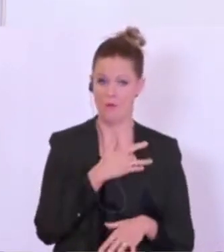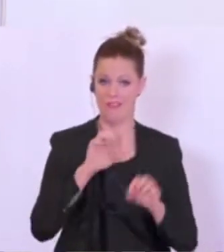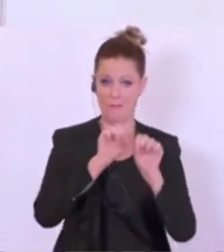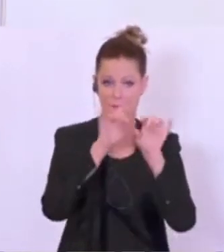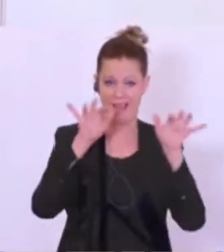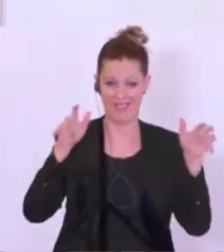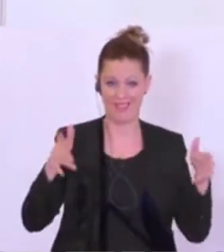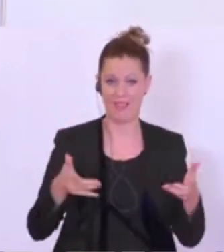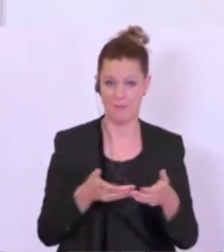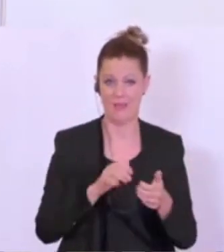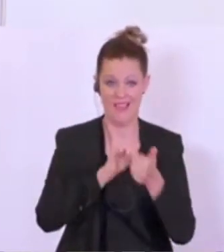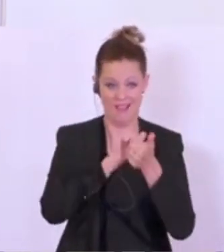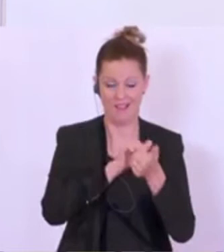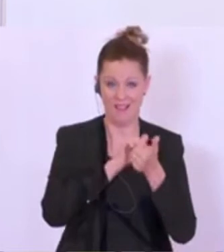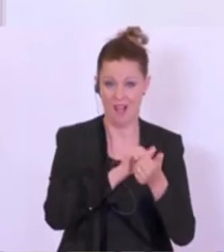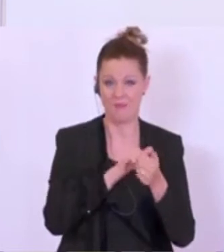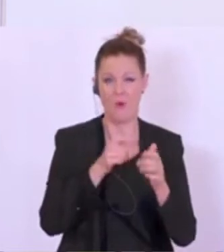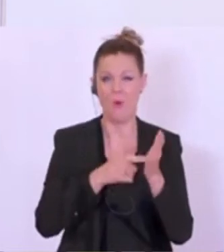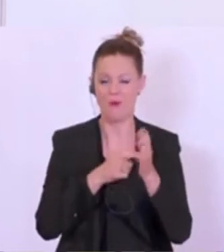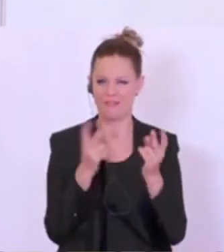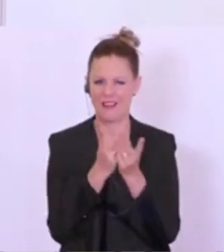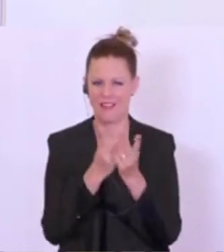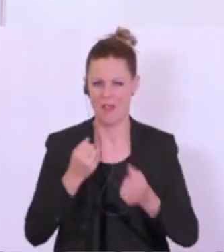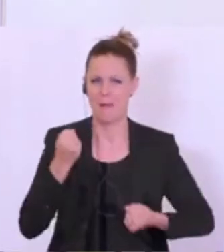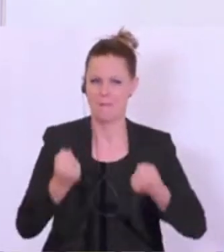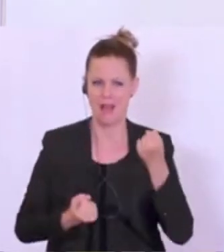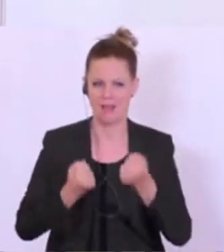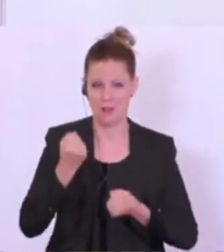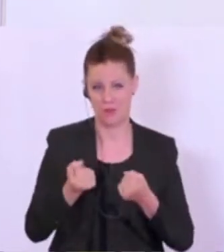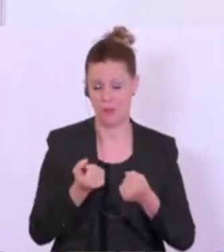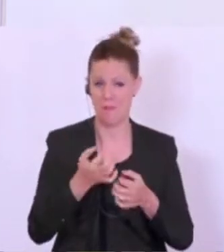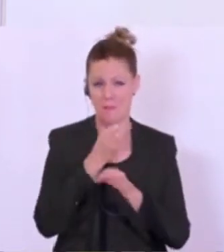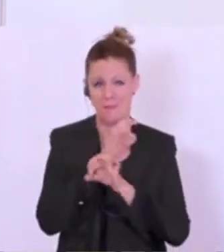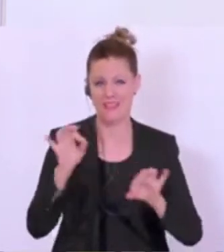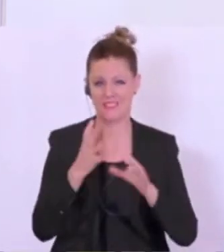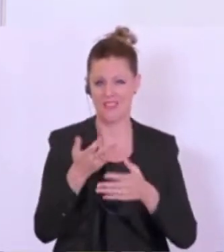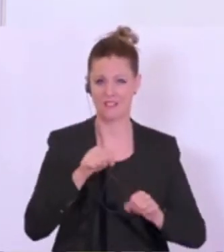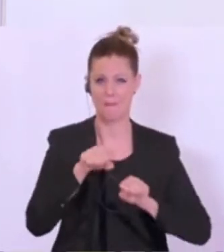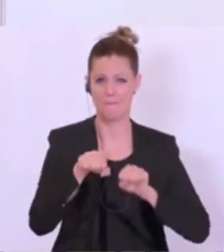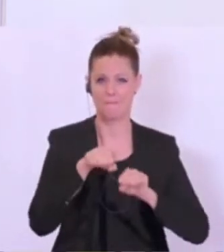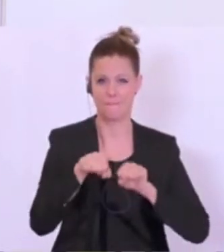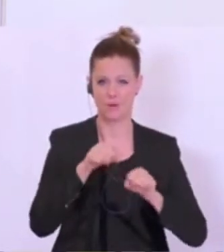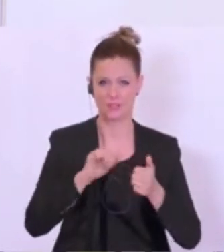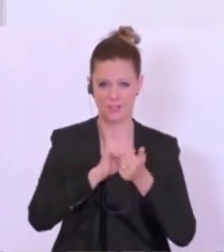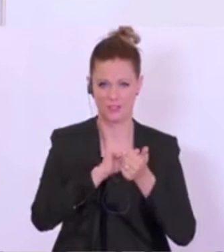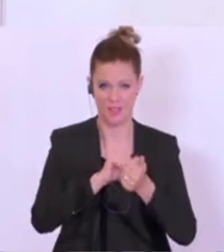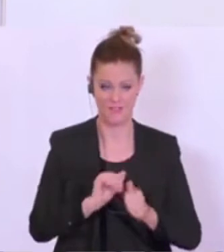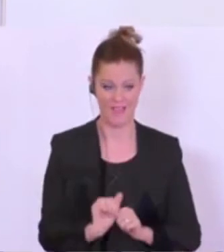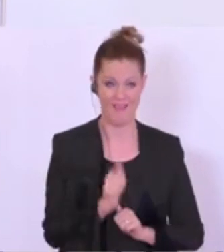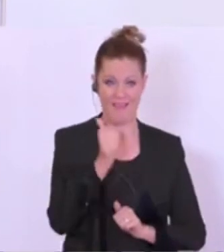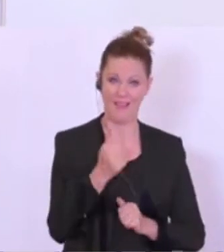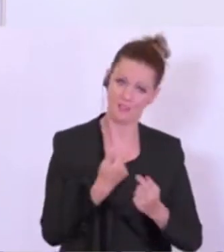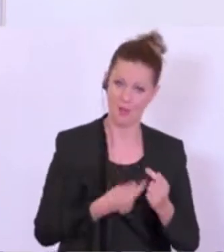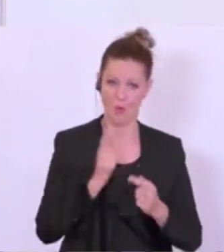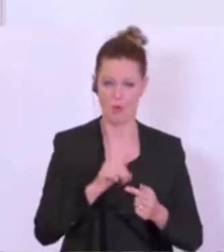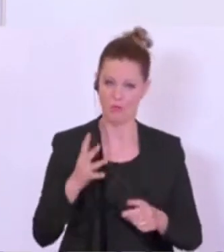verglichen mit einem Marathon. Ich glaube, ein Boxkampf wäre fast eine bessere Beschreibung. Wir haben die erste Runde jetzt gewonnen,